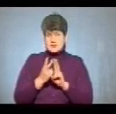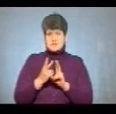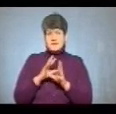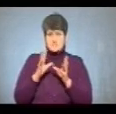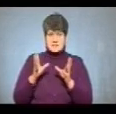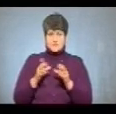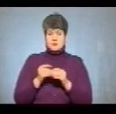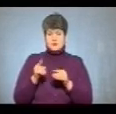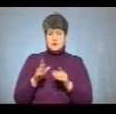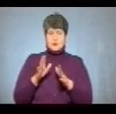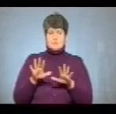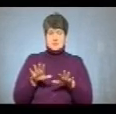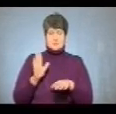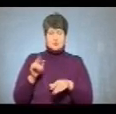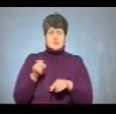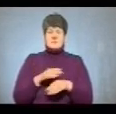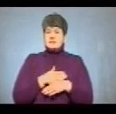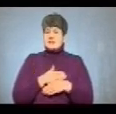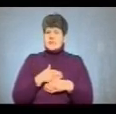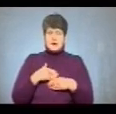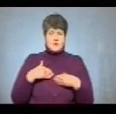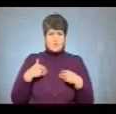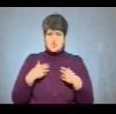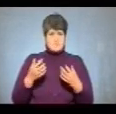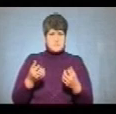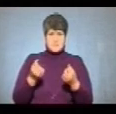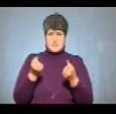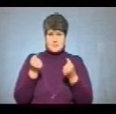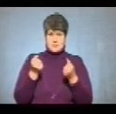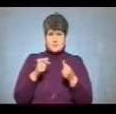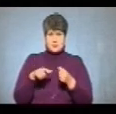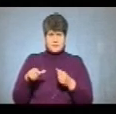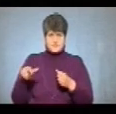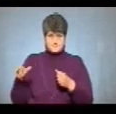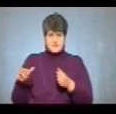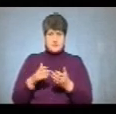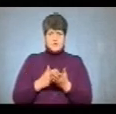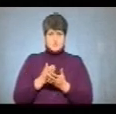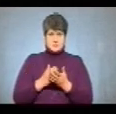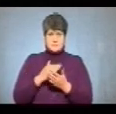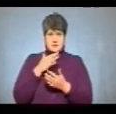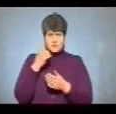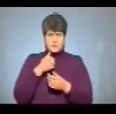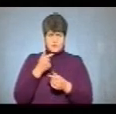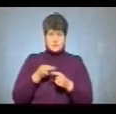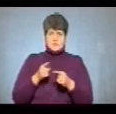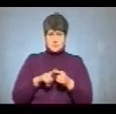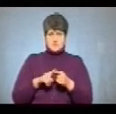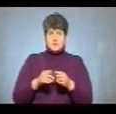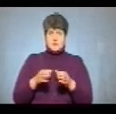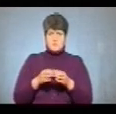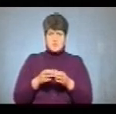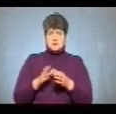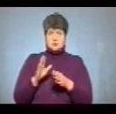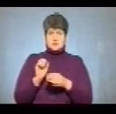цілому, якщо його позиція буде така, що він не захоче підтримувати параф'ян, для яких він служив багато років, то, звичайно, що на цю громаду